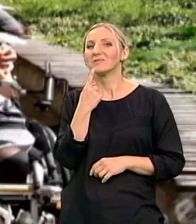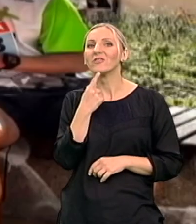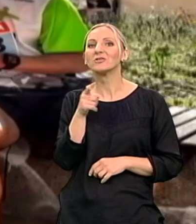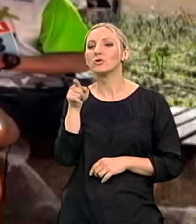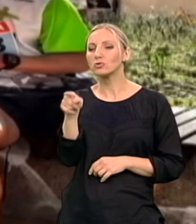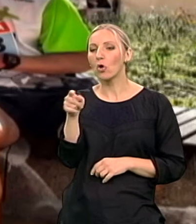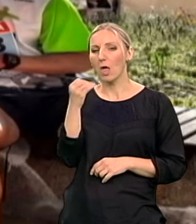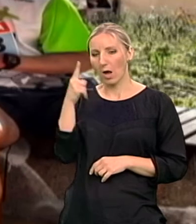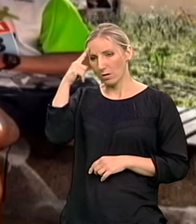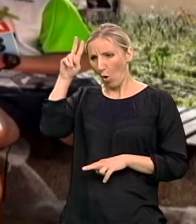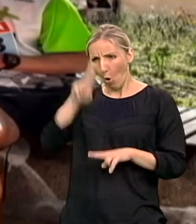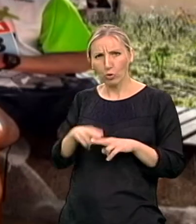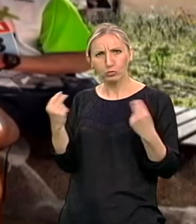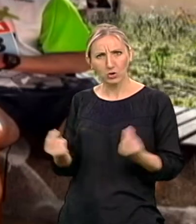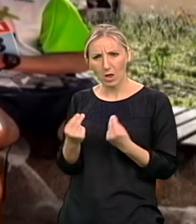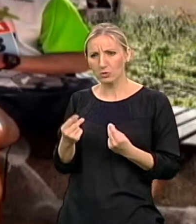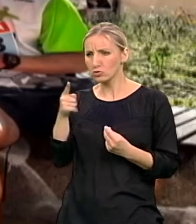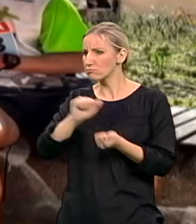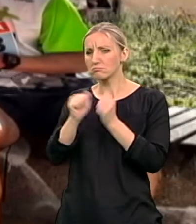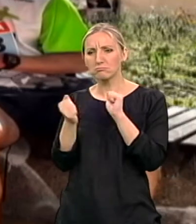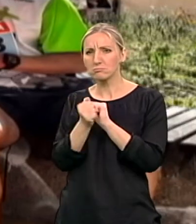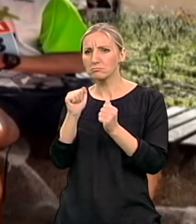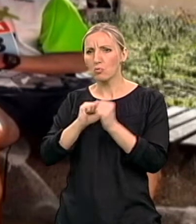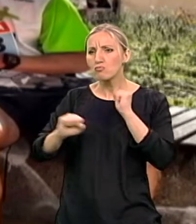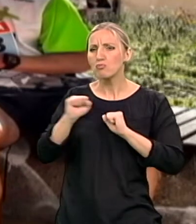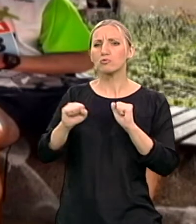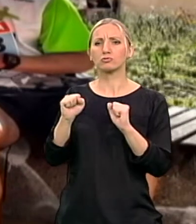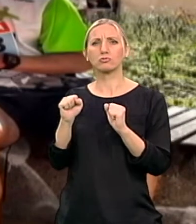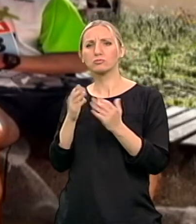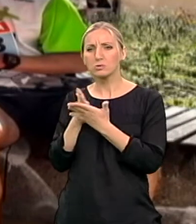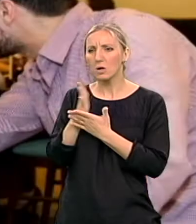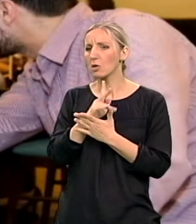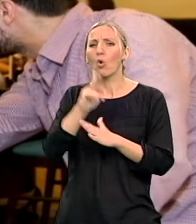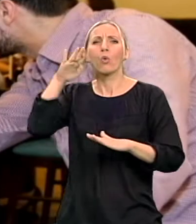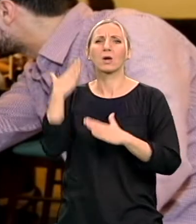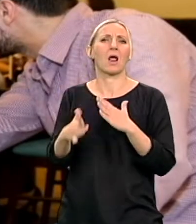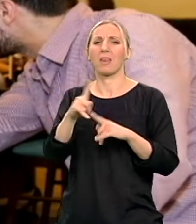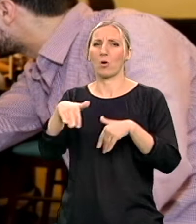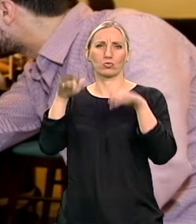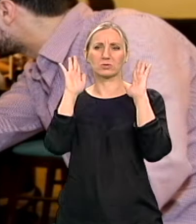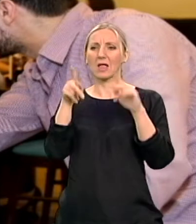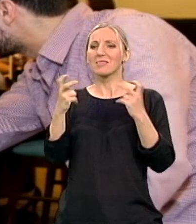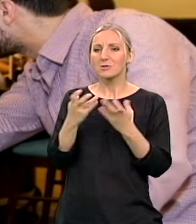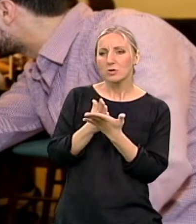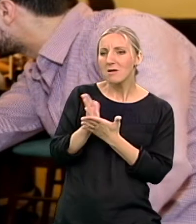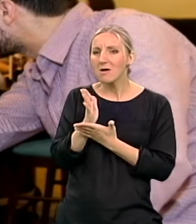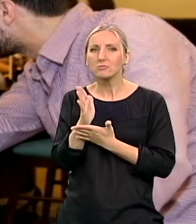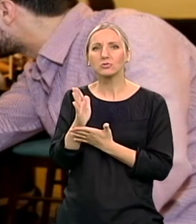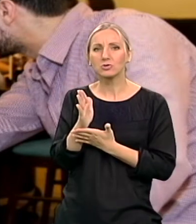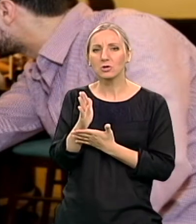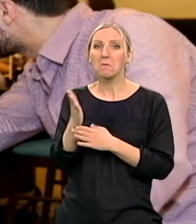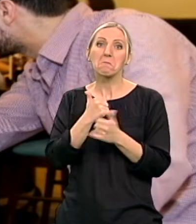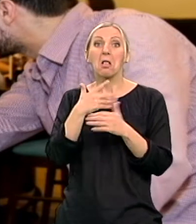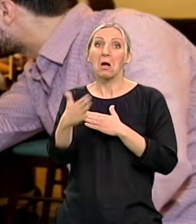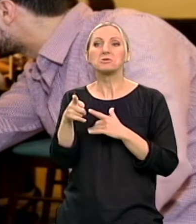što ona nešto zatrta. Upornosti, istrajnosti. ide od kraja, ne odustaje. Traži način na koji te uradi i preu kasnije će ona